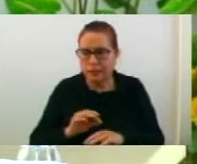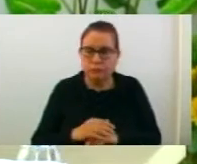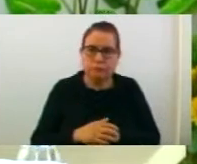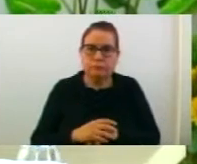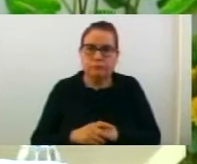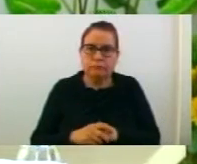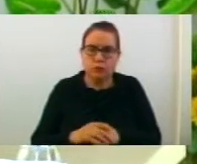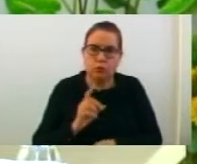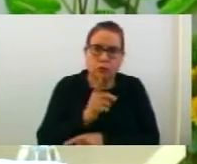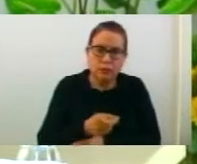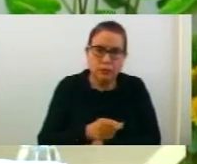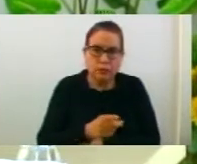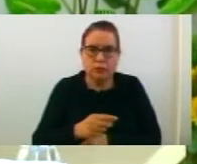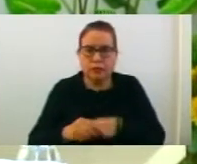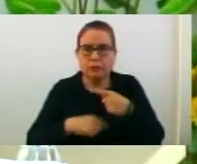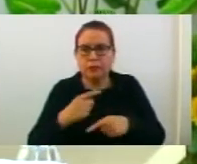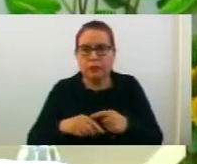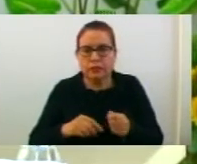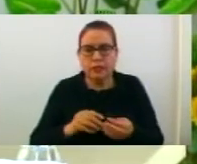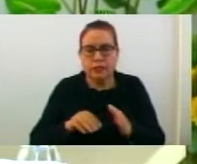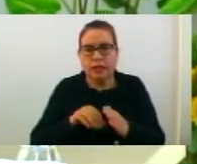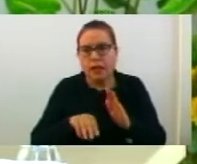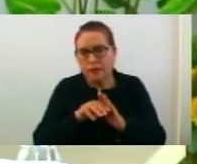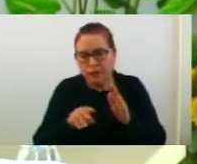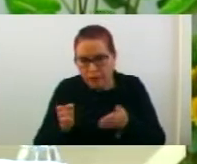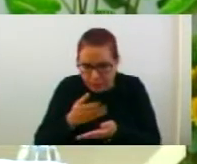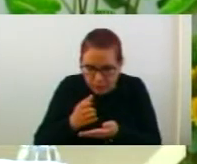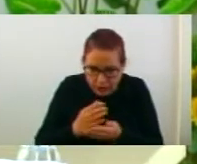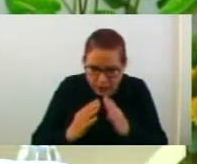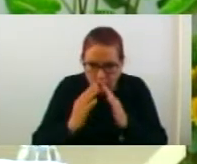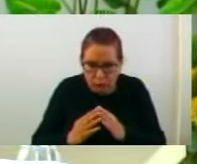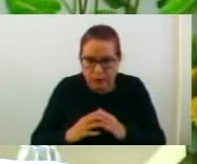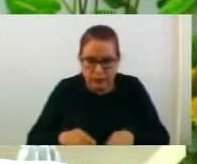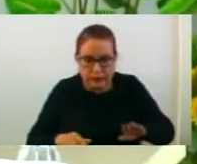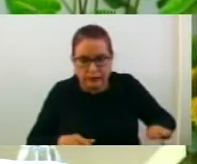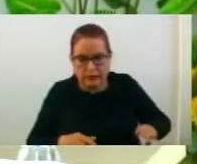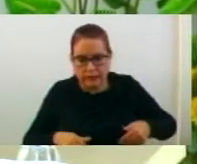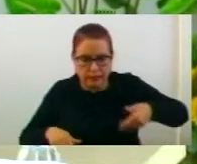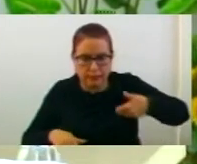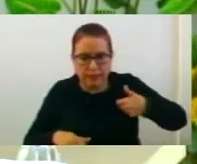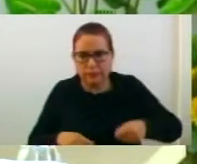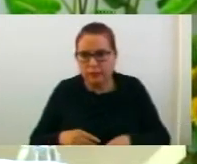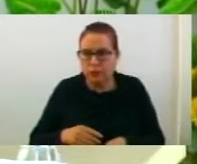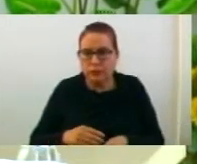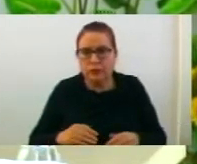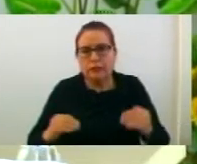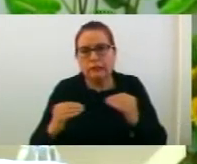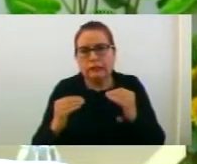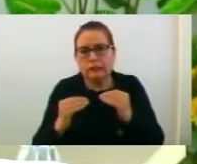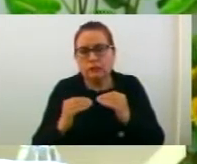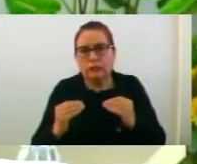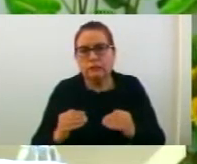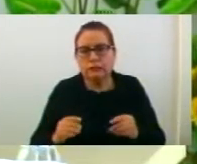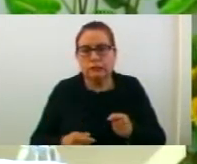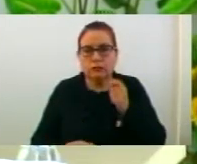подлуките за измене и дополнуване на статутите на библиотеката и домот за деца и млади. Второ, предлагам заедничка расправа да се